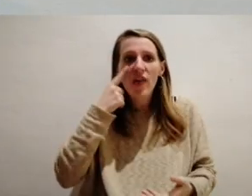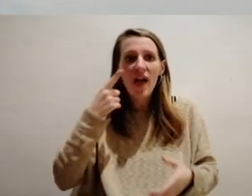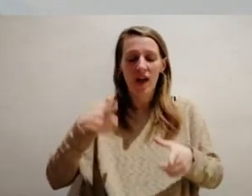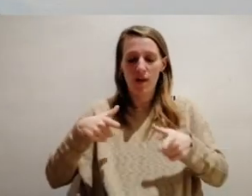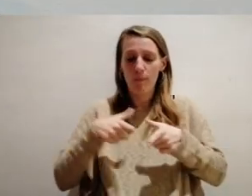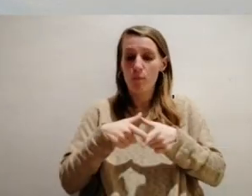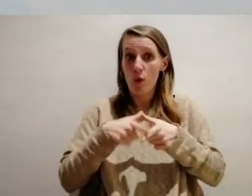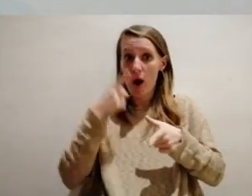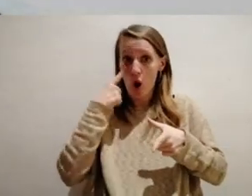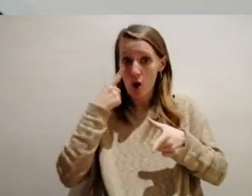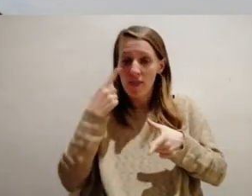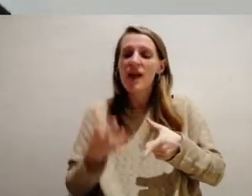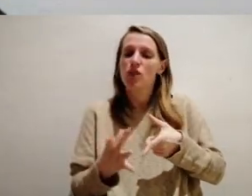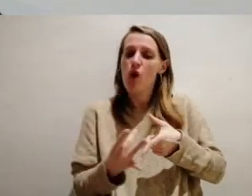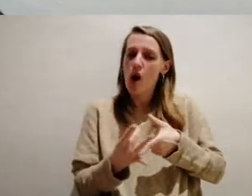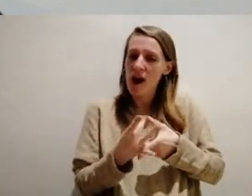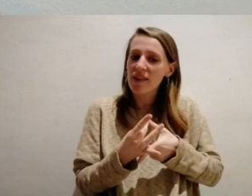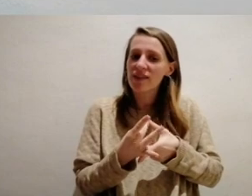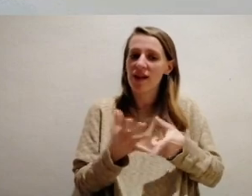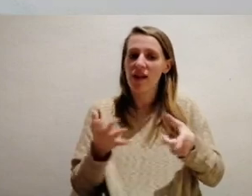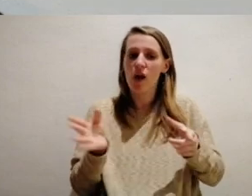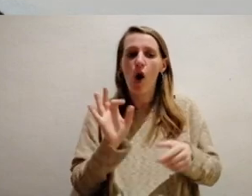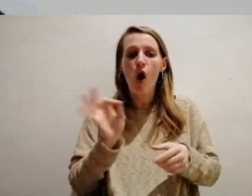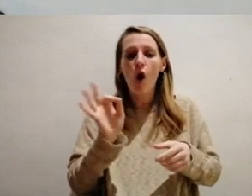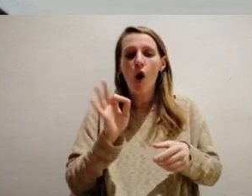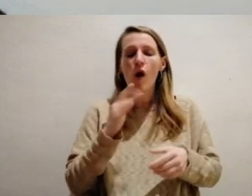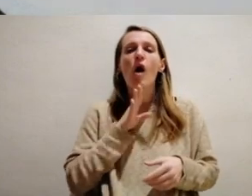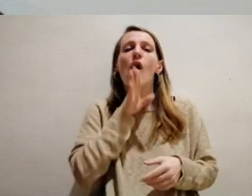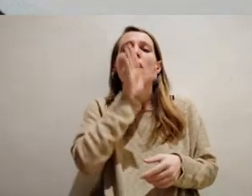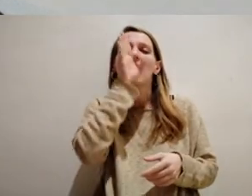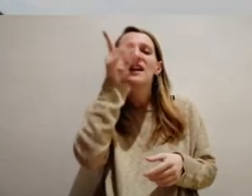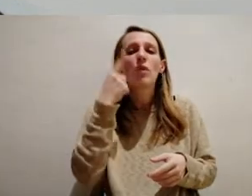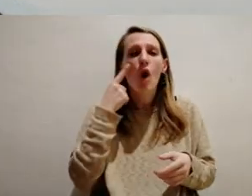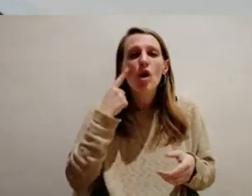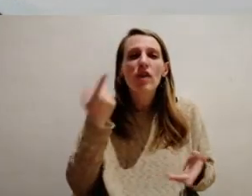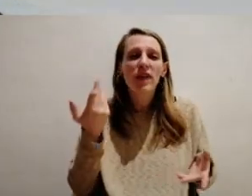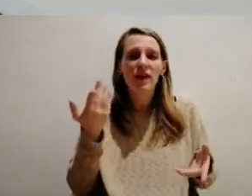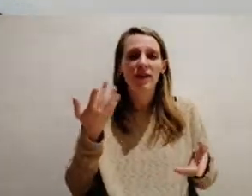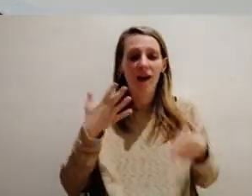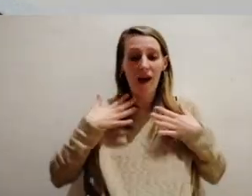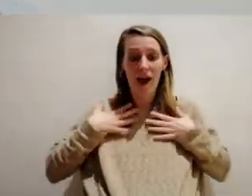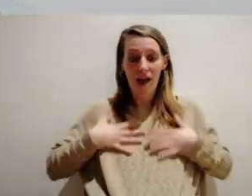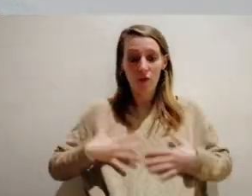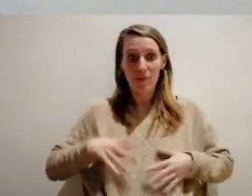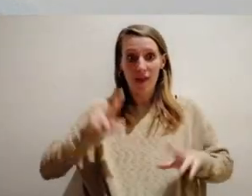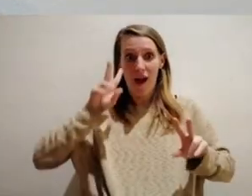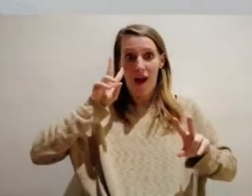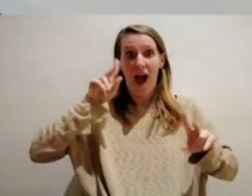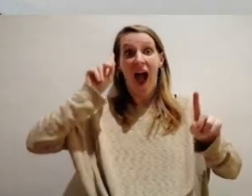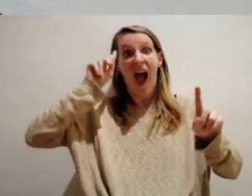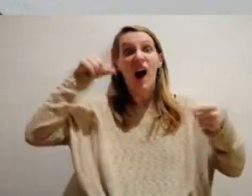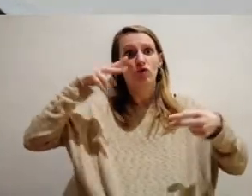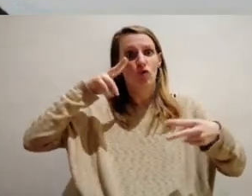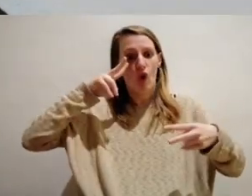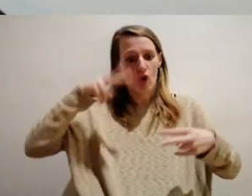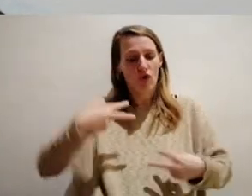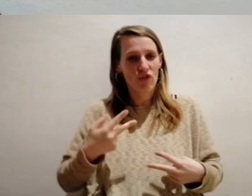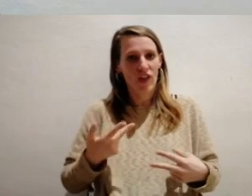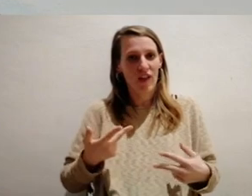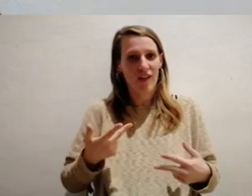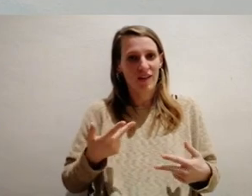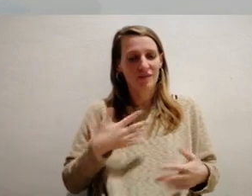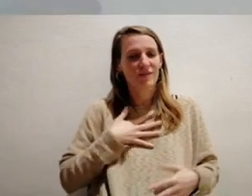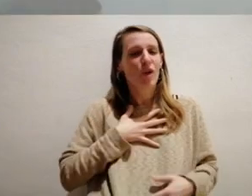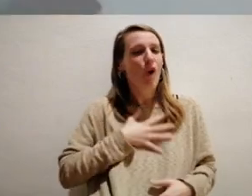vulva, conèixer l'orgasme de l'úter, o sigui, conèixer realment la teva anatomia i apoderar-te d'ella, a part que és